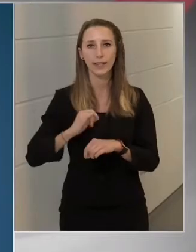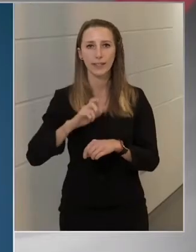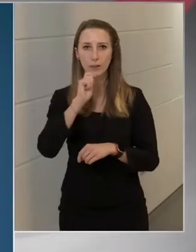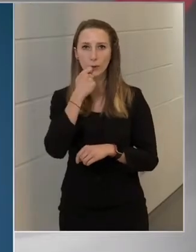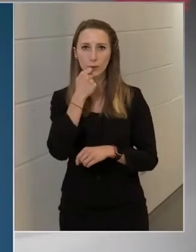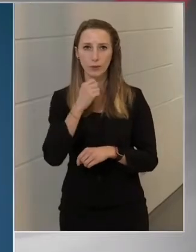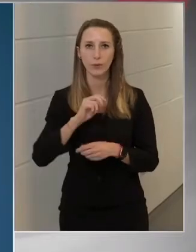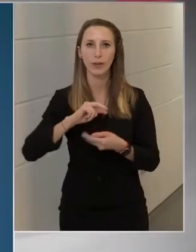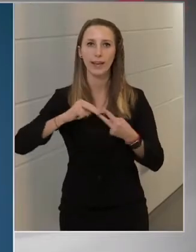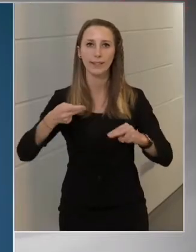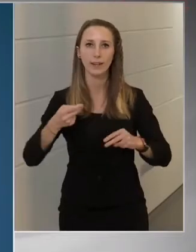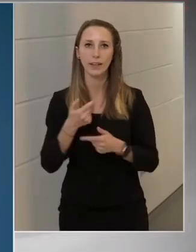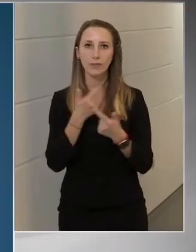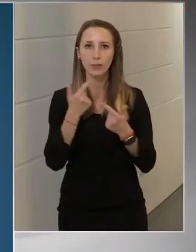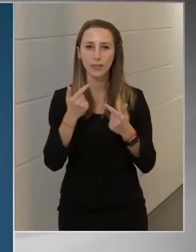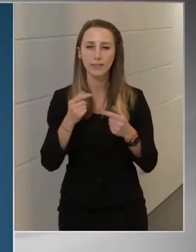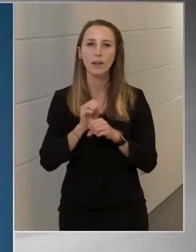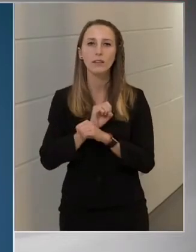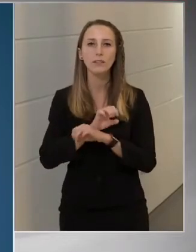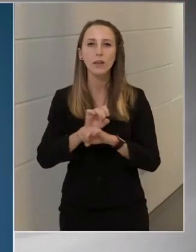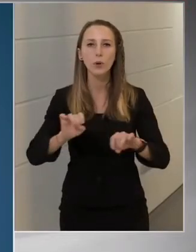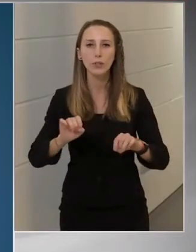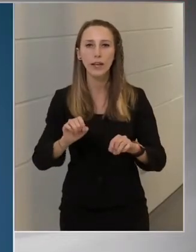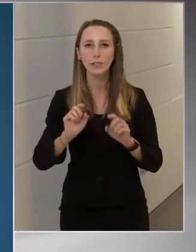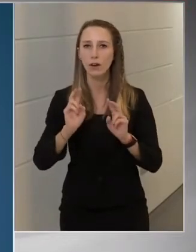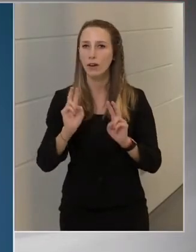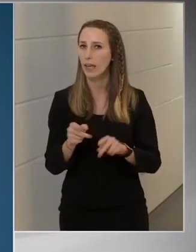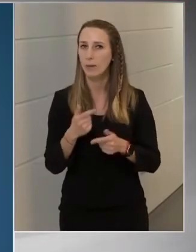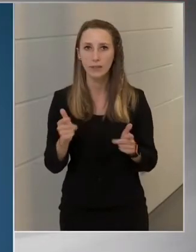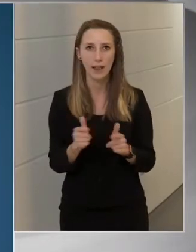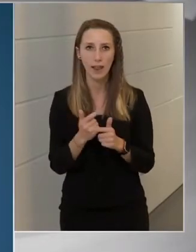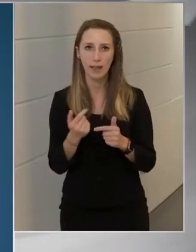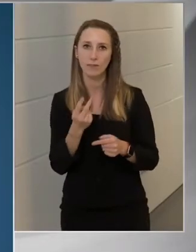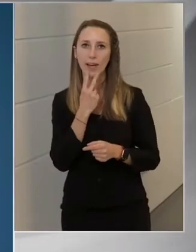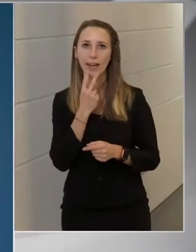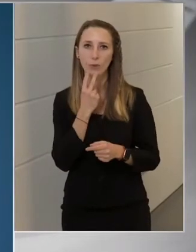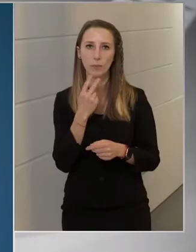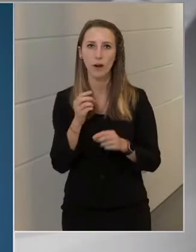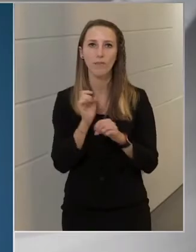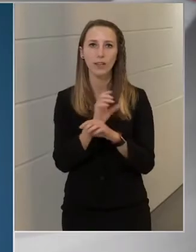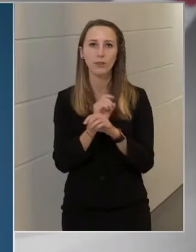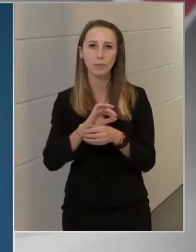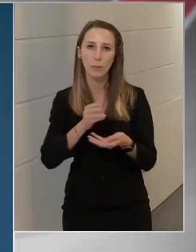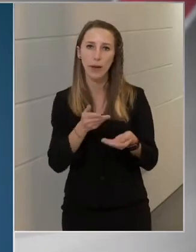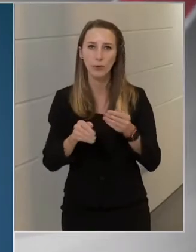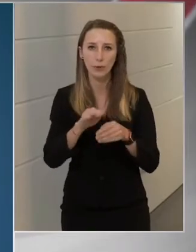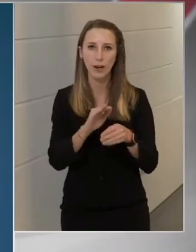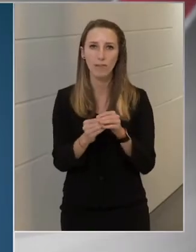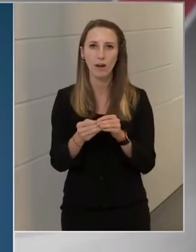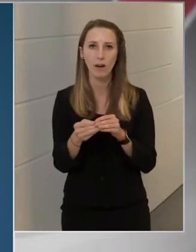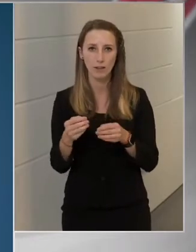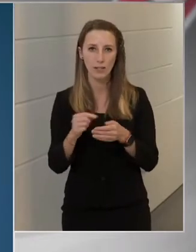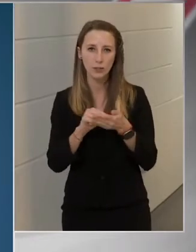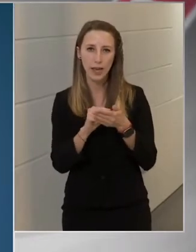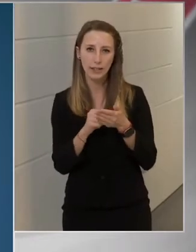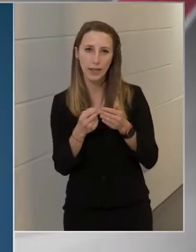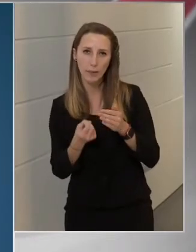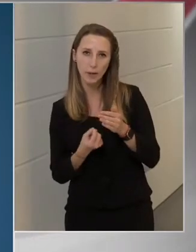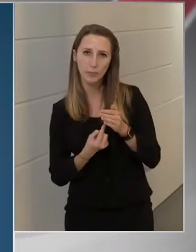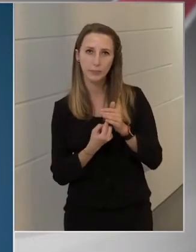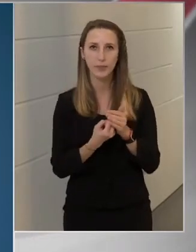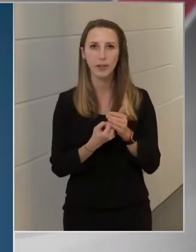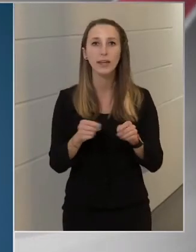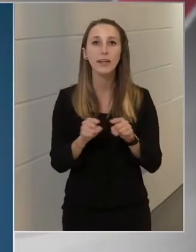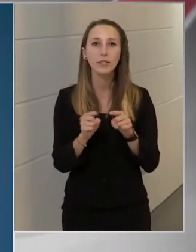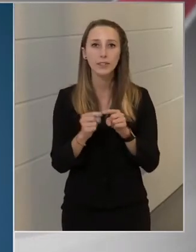információt egy szaporodásra képtelen vektorba, vírusba bugyolálva juttatjuk be a sejtekbe, és így váltjuk